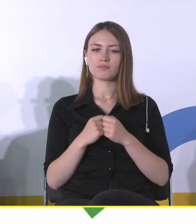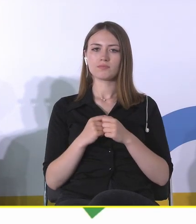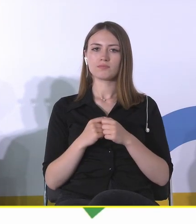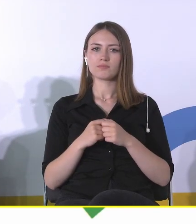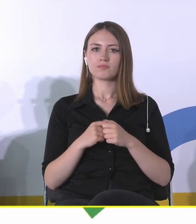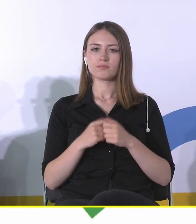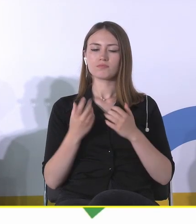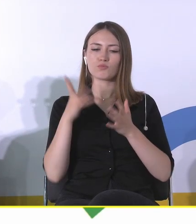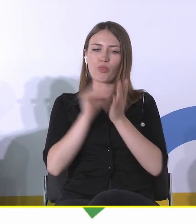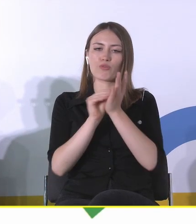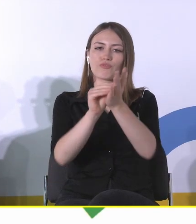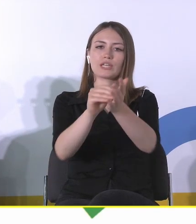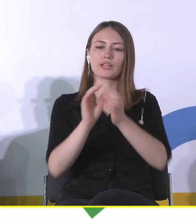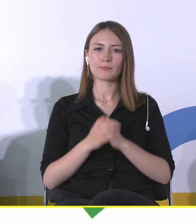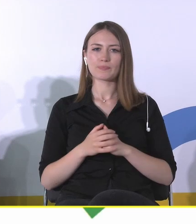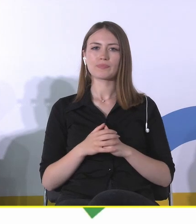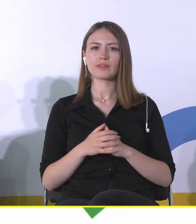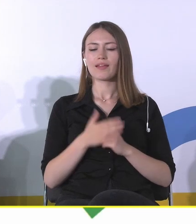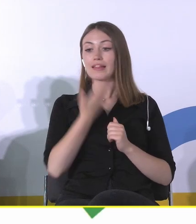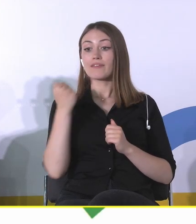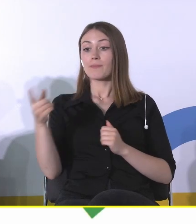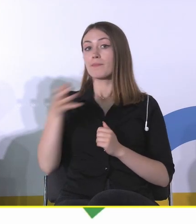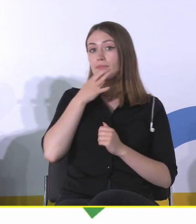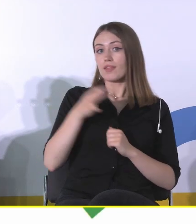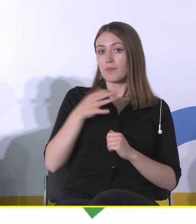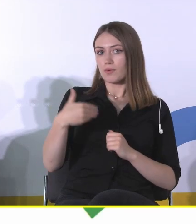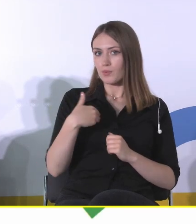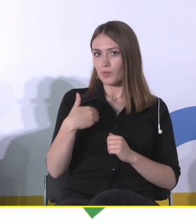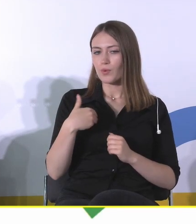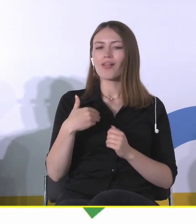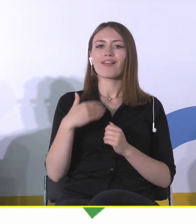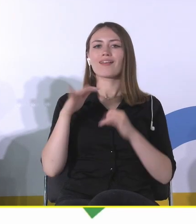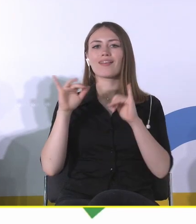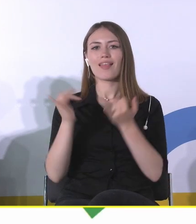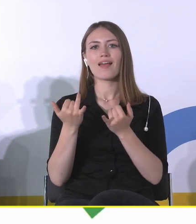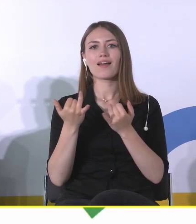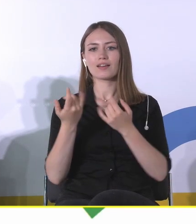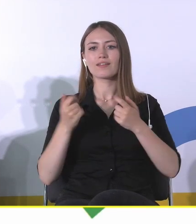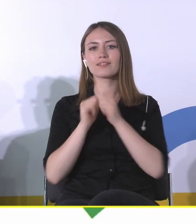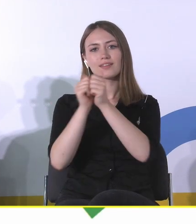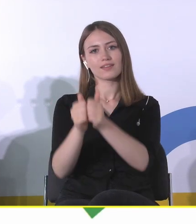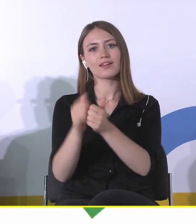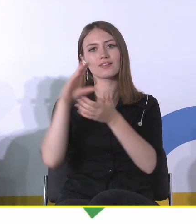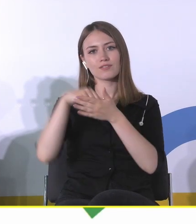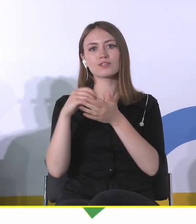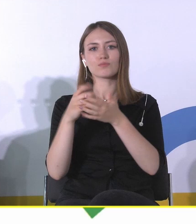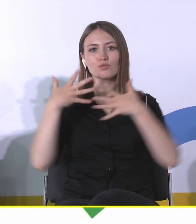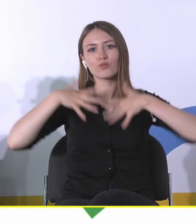doświadczeń. Ja nie wiem, czy to odpowiada na pytanie, jaka była rola tożsamości w transformacji, czy gdzie była